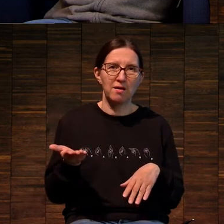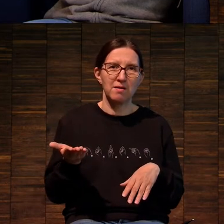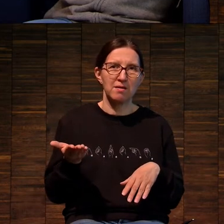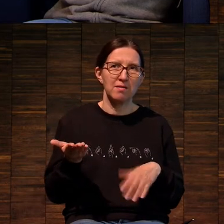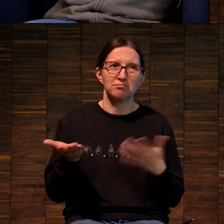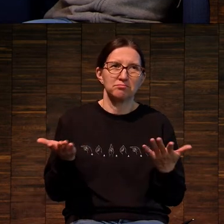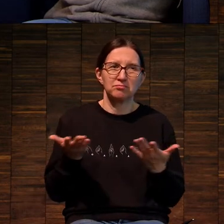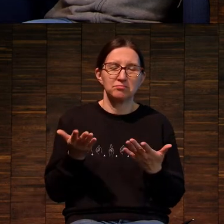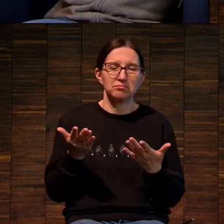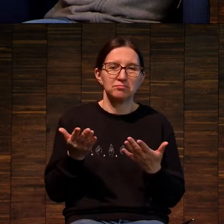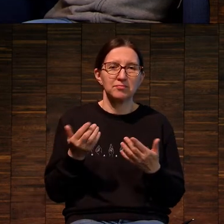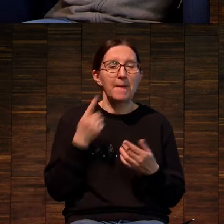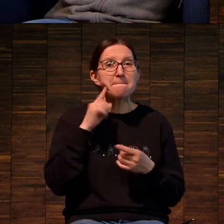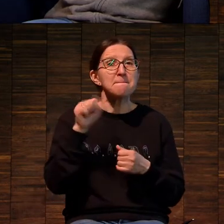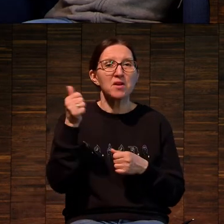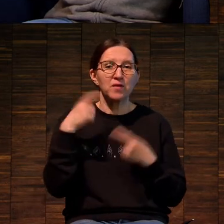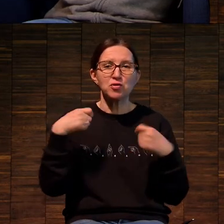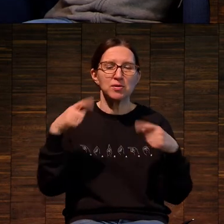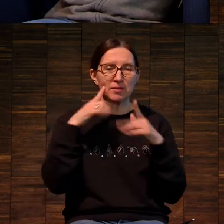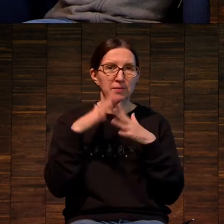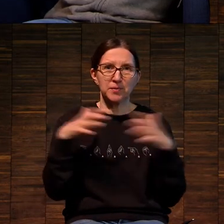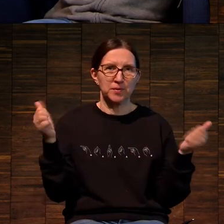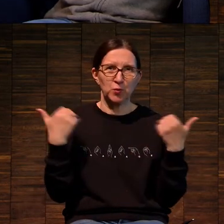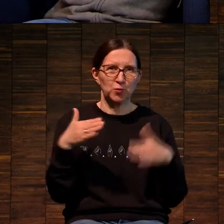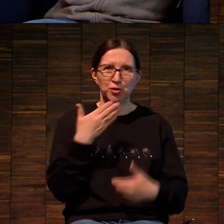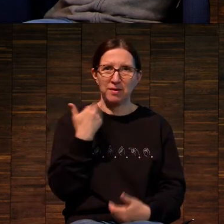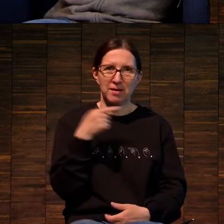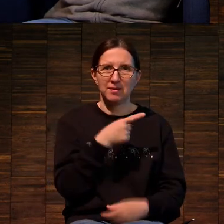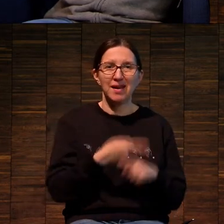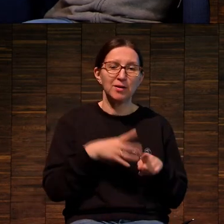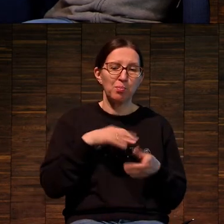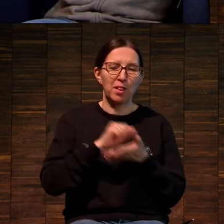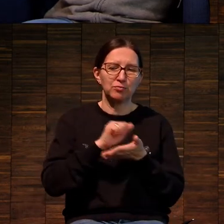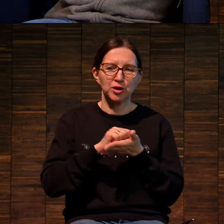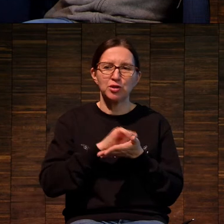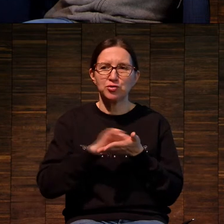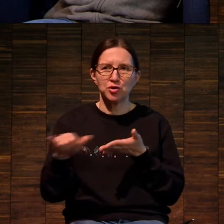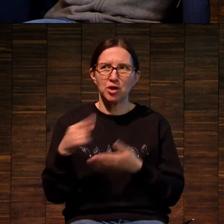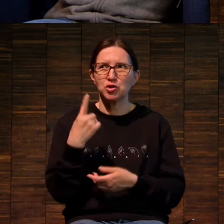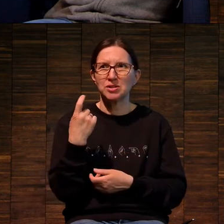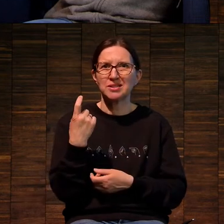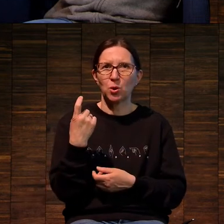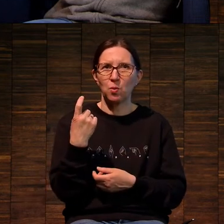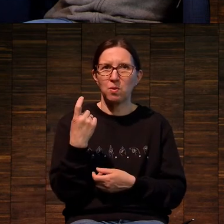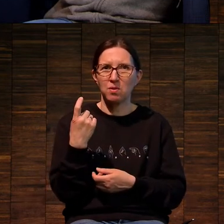ну то есть в первичной продаже их уже нет. То есть это был тираж, по-моему, 100,